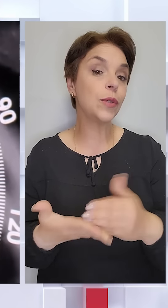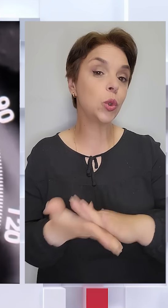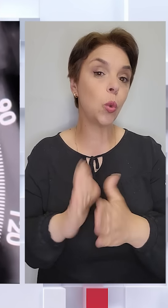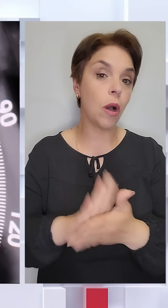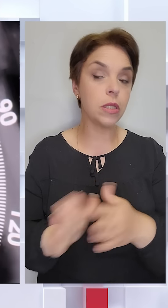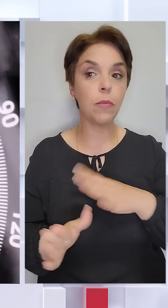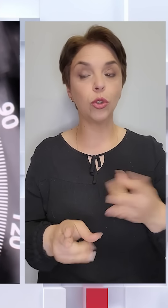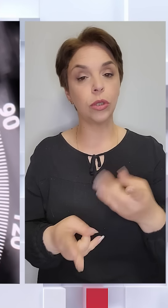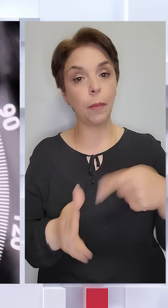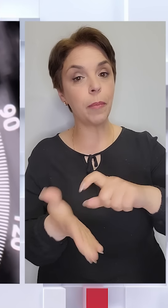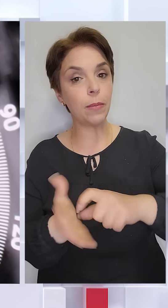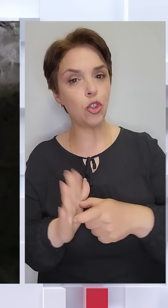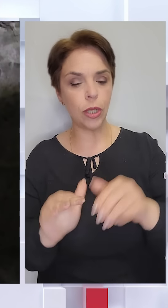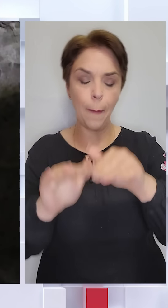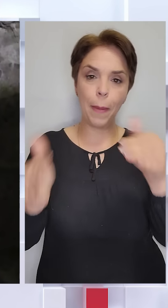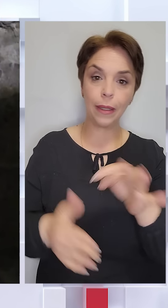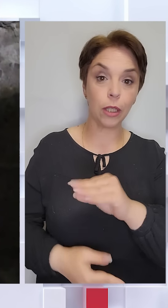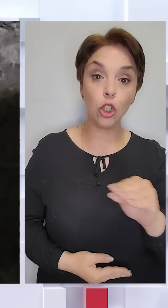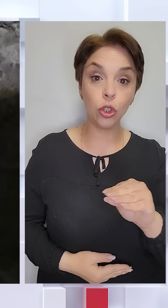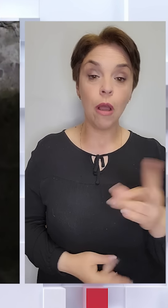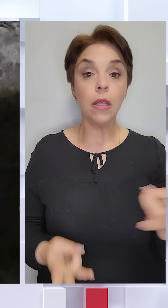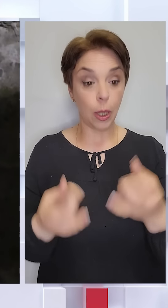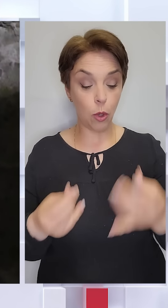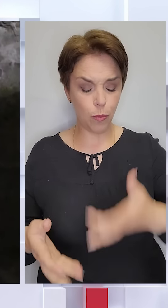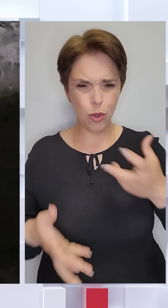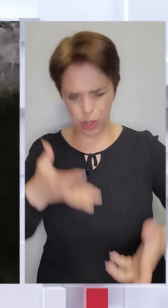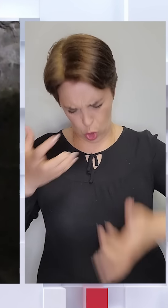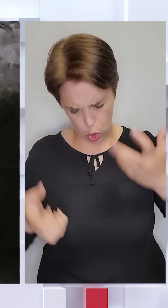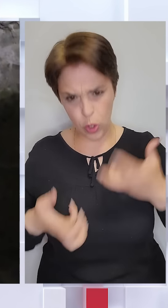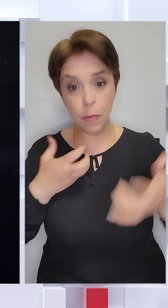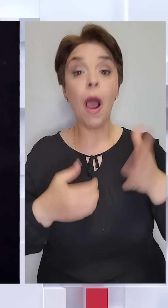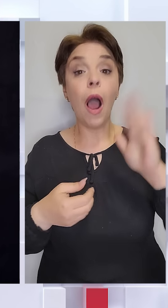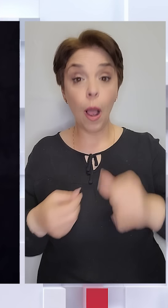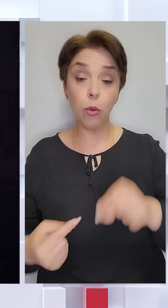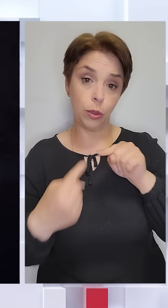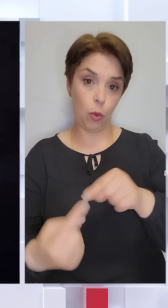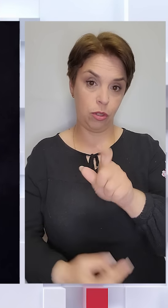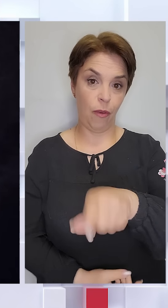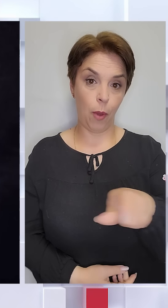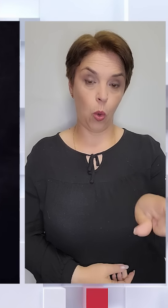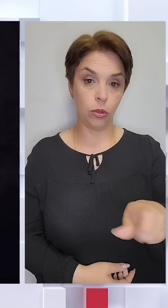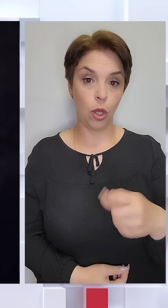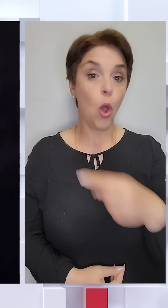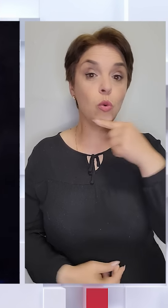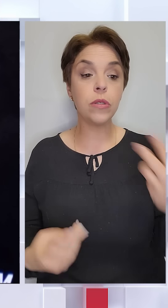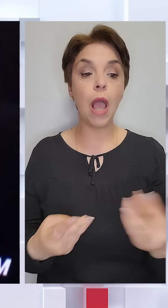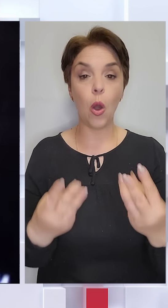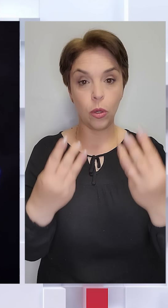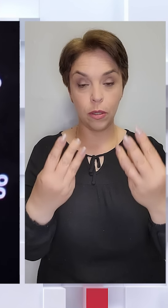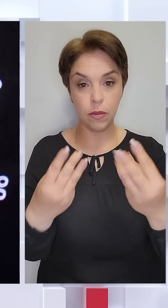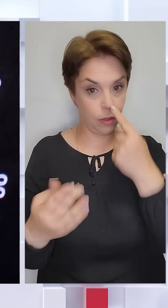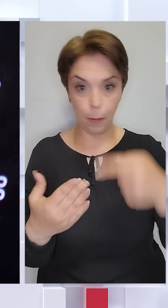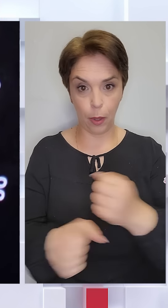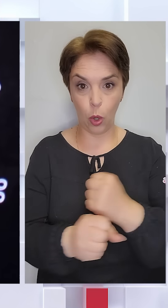Буває, що треба приміщення, якесь, бліндаж її. Тож просто треба розібрати бліндаж, а потім вже проти піхоти. Русня гориє. Прильот